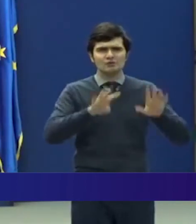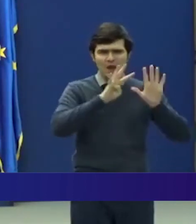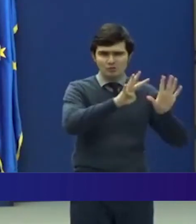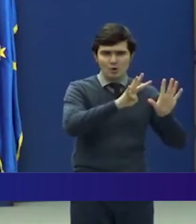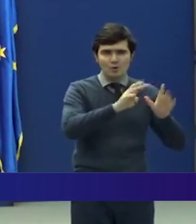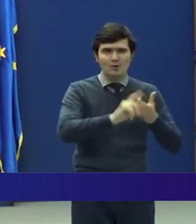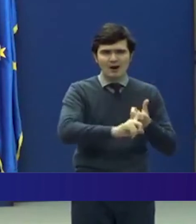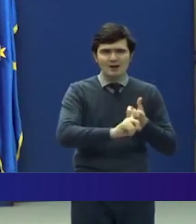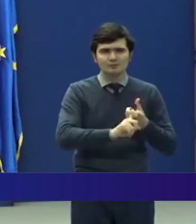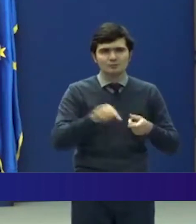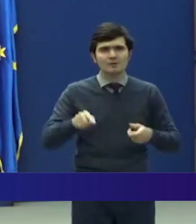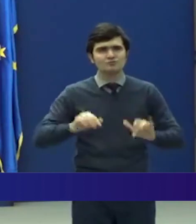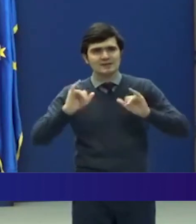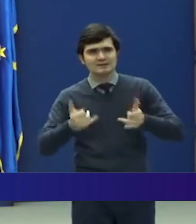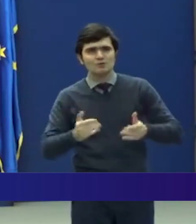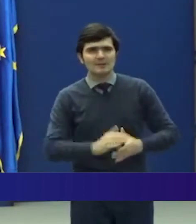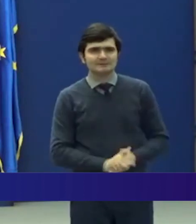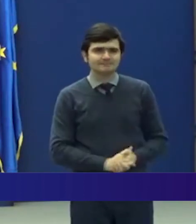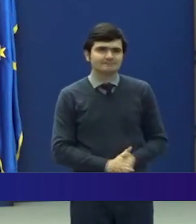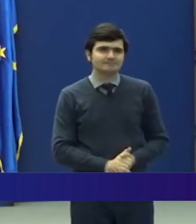cu privire la aceste situații.